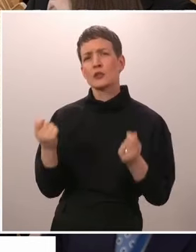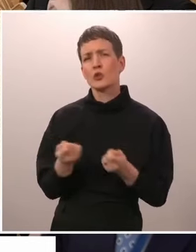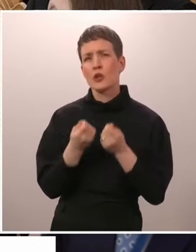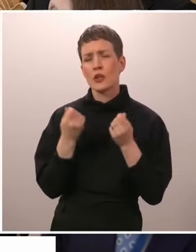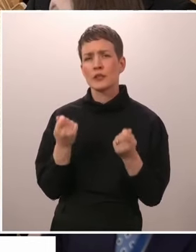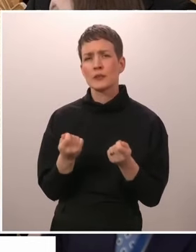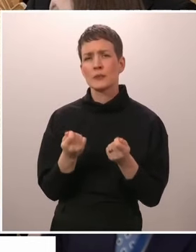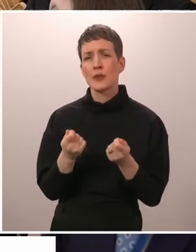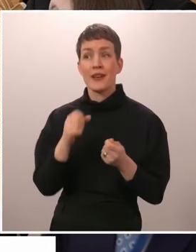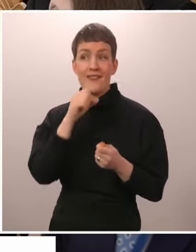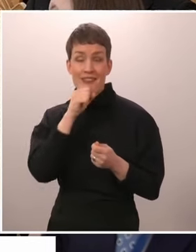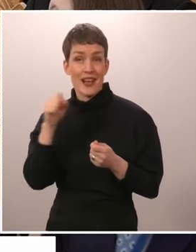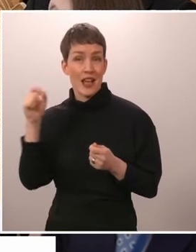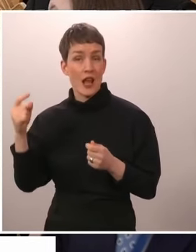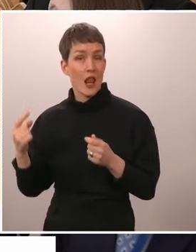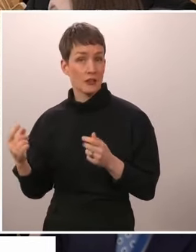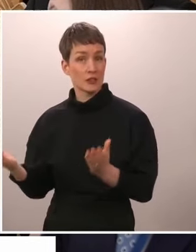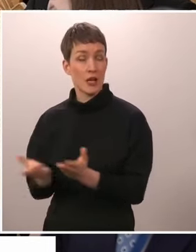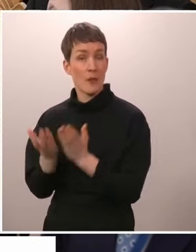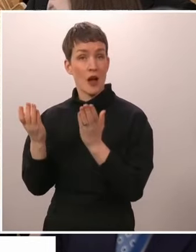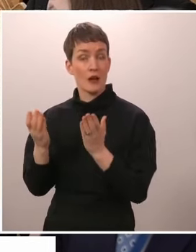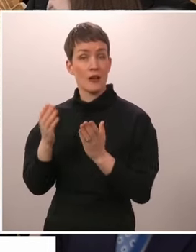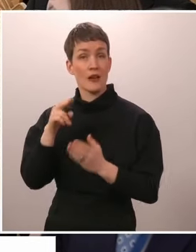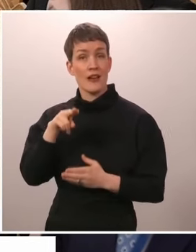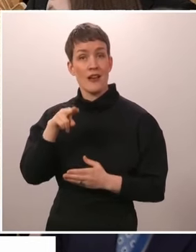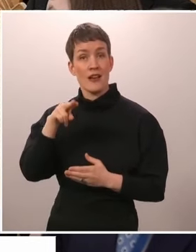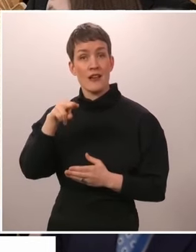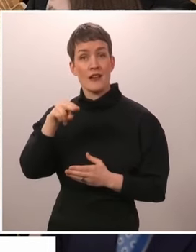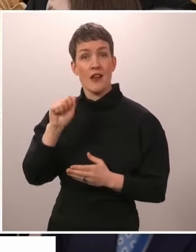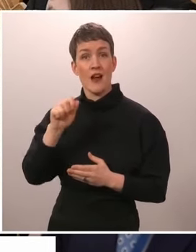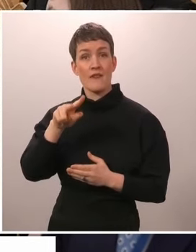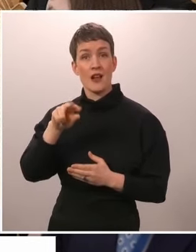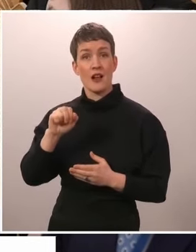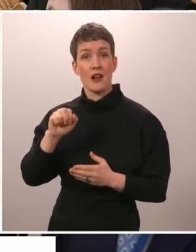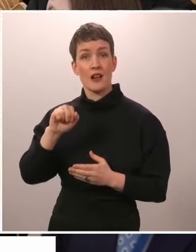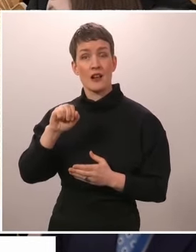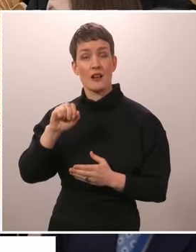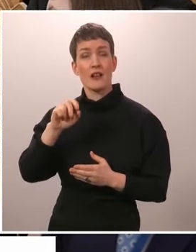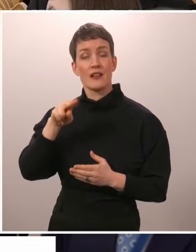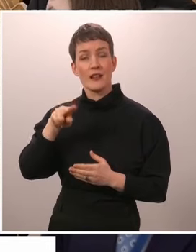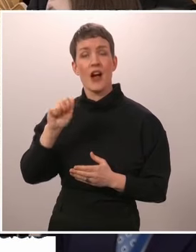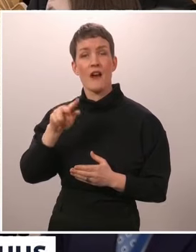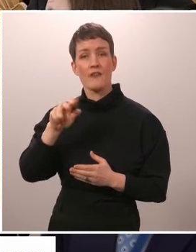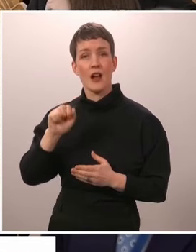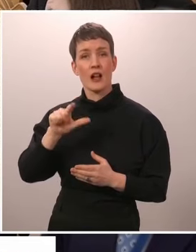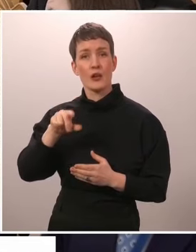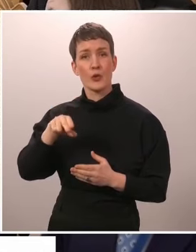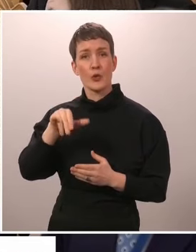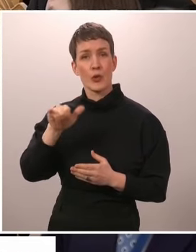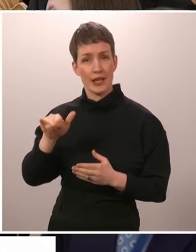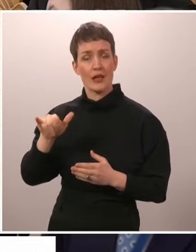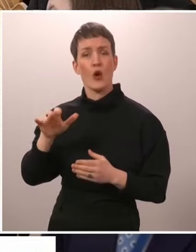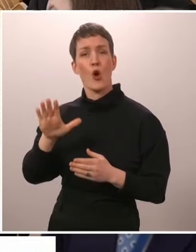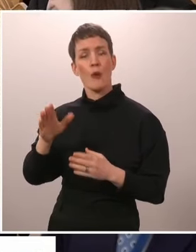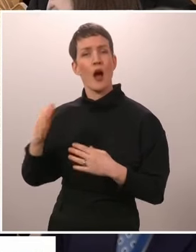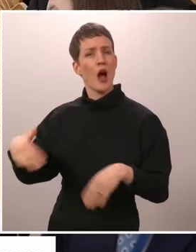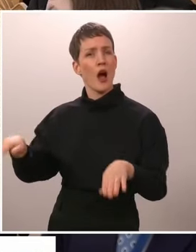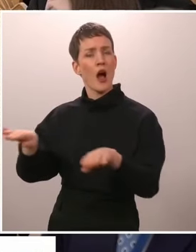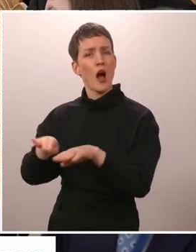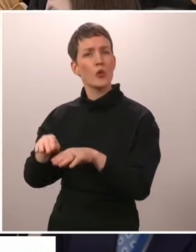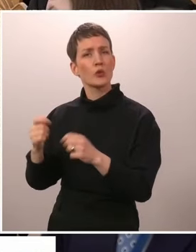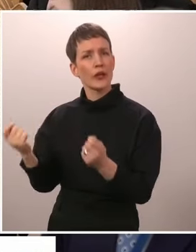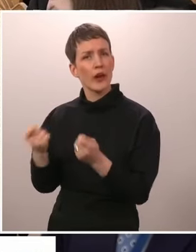Venäjällä tuhannet kokoontuu Alekseen Navalin hautajaisiin. Mitä ajatuksia tämä herättää Venäjän sisäisestä